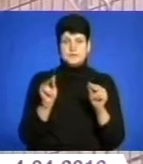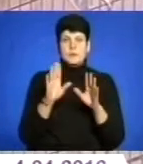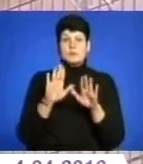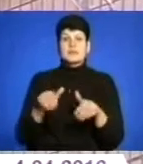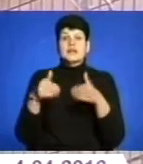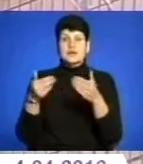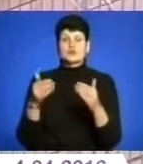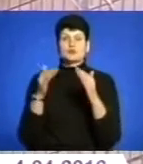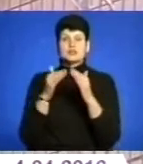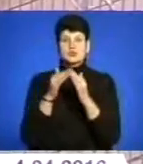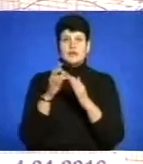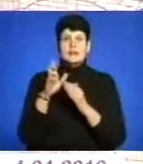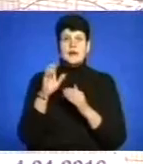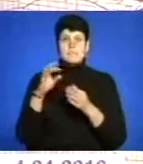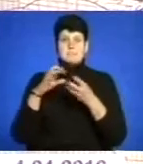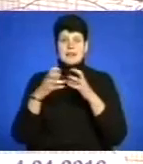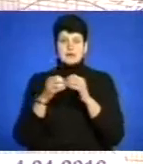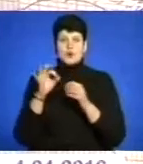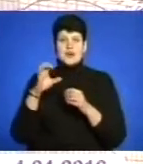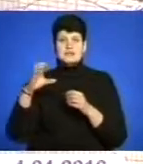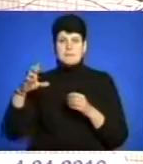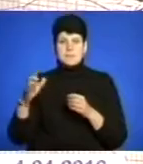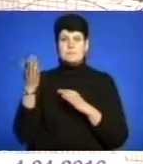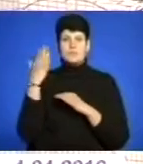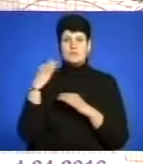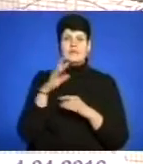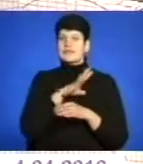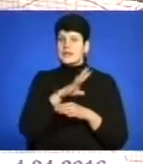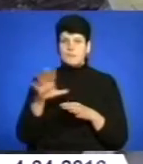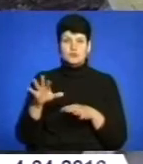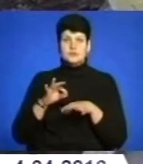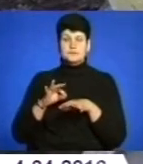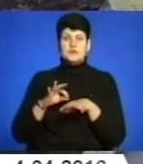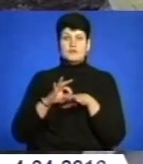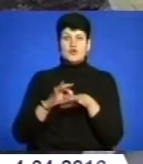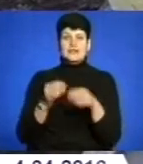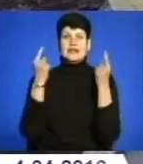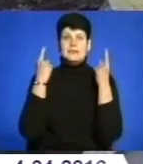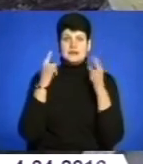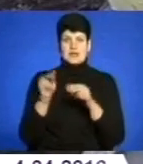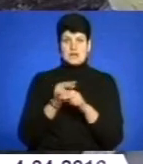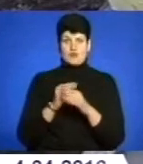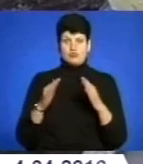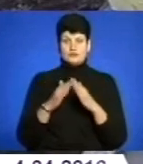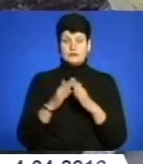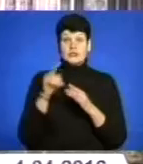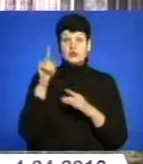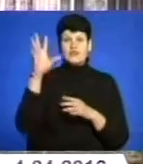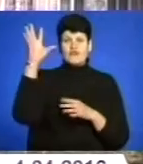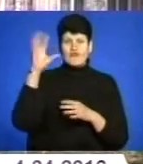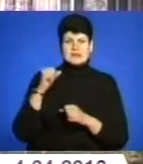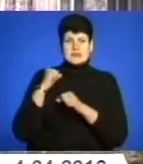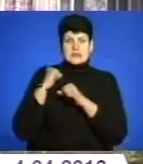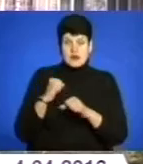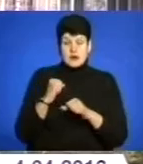передачі будинку на баланс ОСББ попередній балансоутримувач не буде приводити капітальний ремонт будинку. І тоді весь тягар